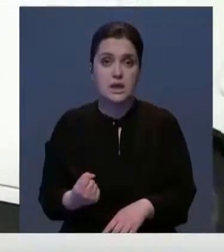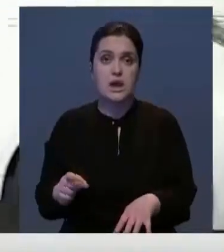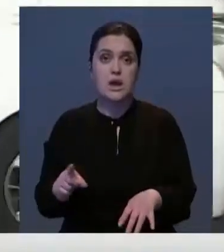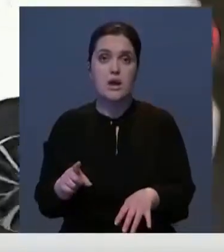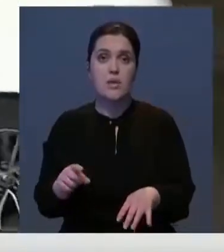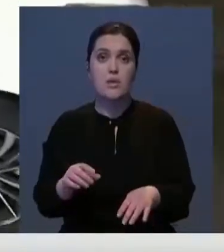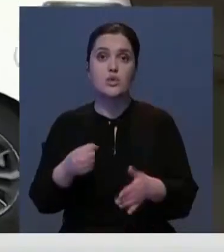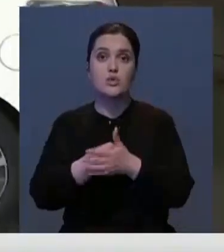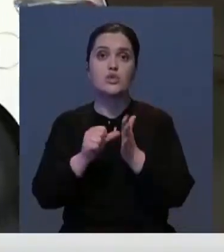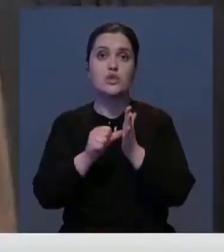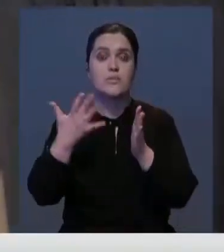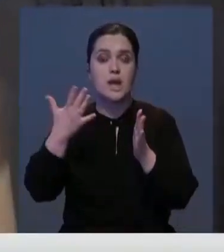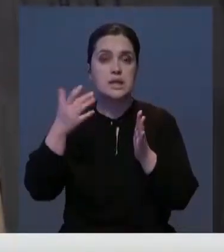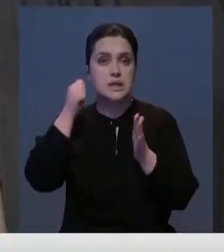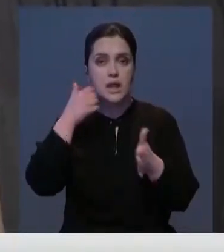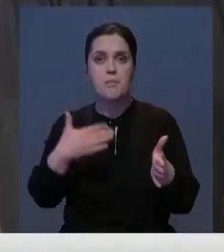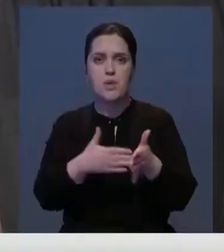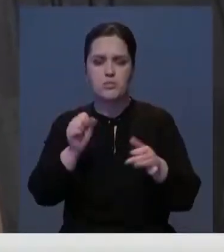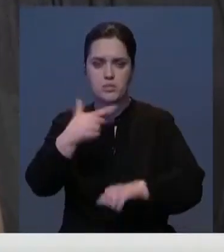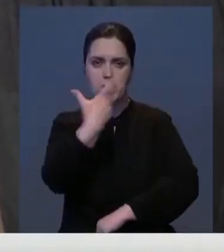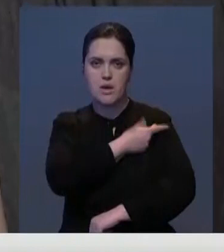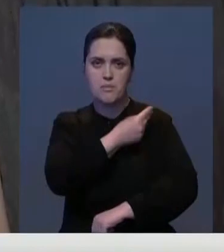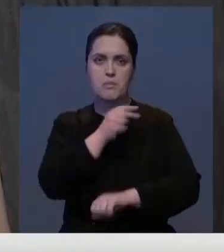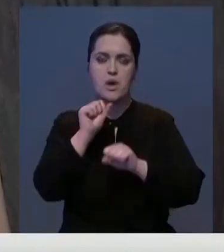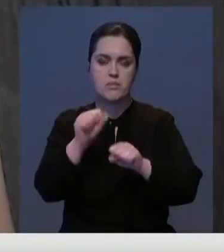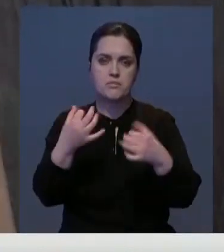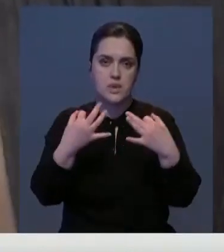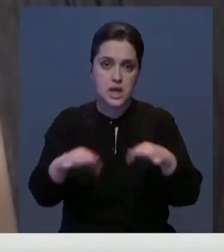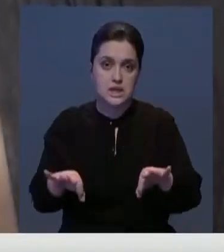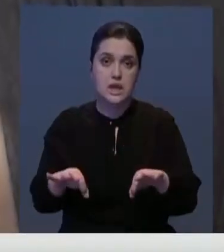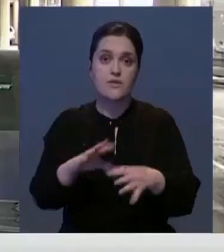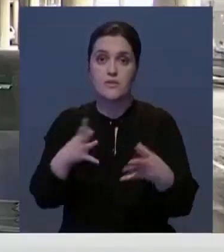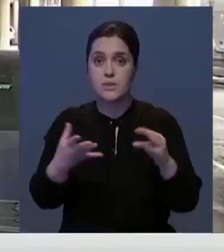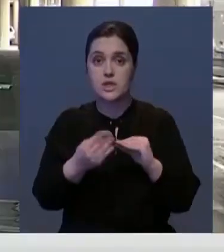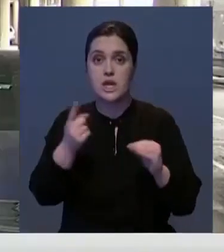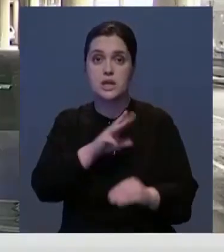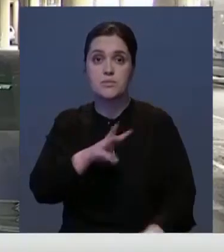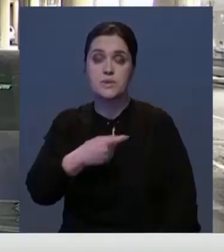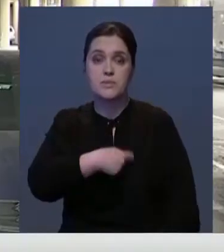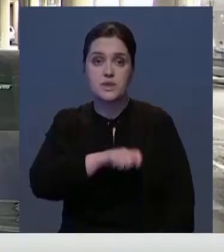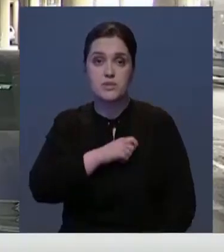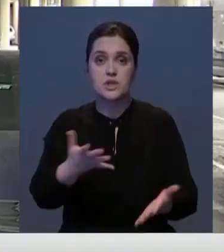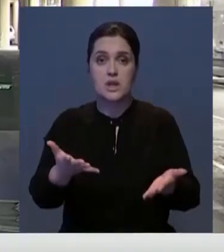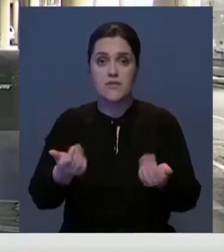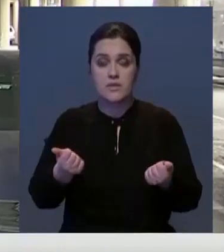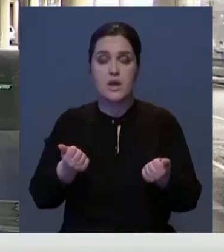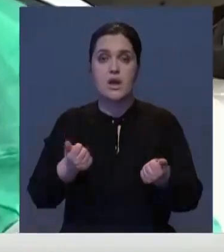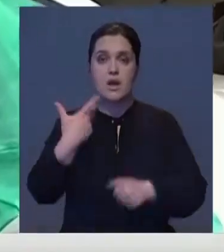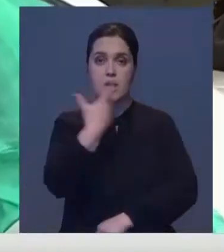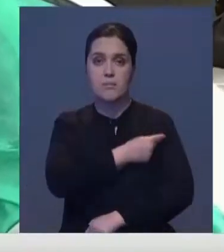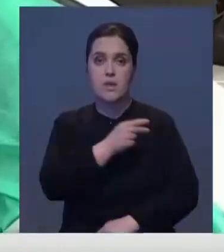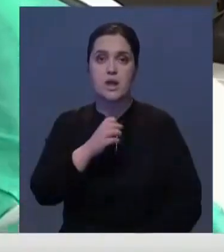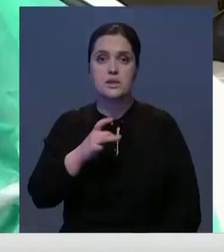повысили до 65 лет порог вакцинации британско-шведским препаратом. Всего почти миллион испанцев получили вакцину